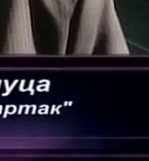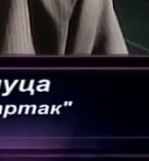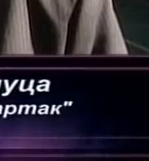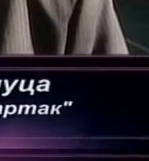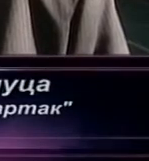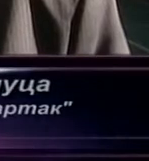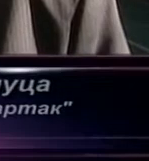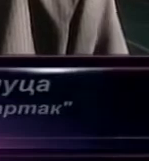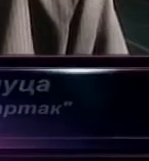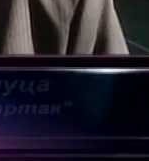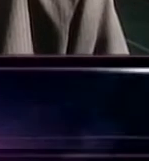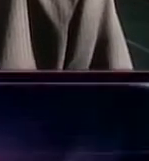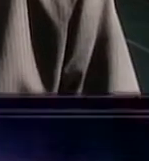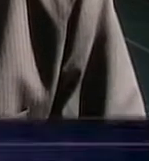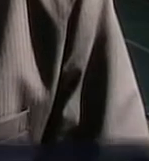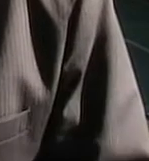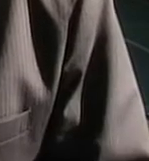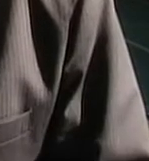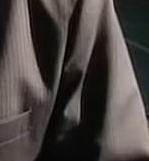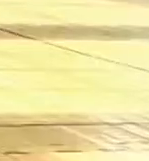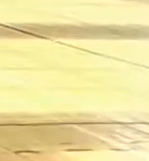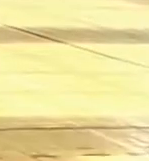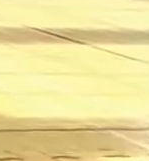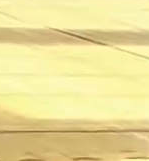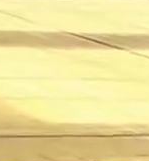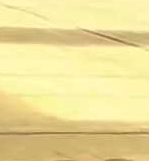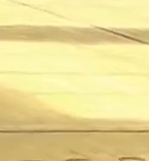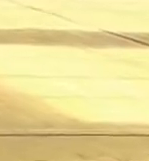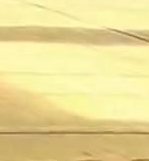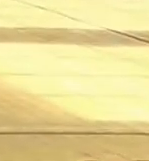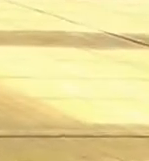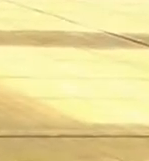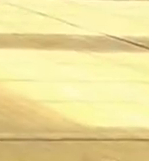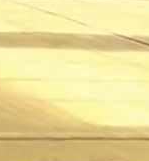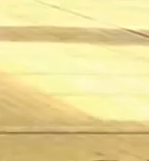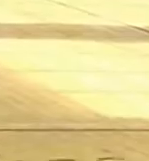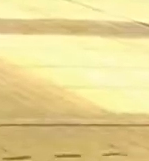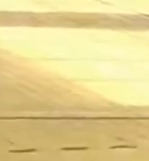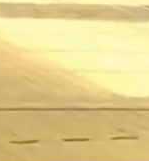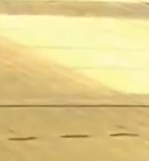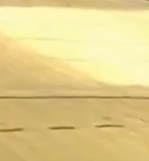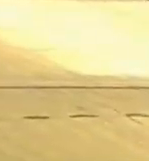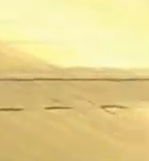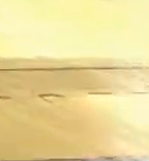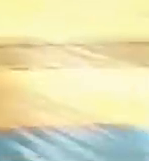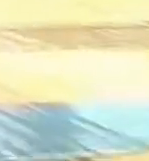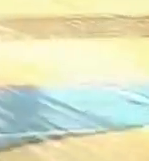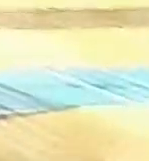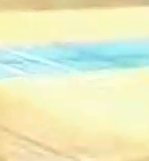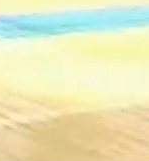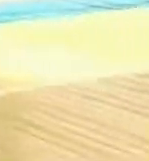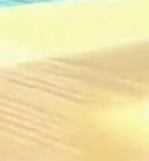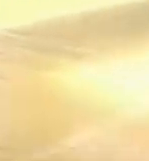більше дітей для заняття активним видом спорту. Фаворит турніру – команда «Ятрань». У її складі грають гандболісти, які